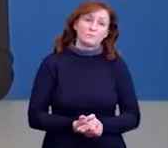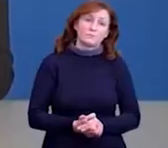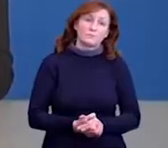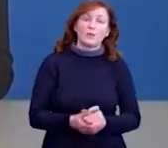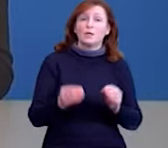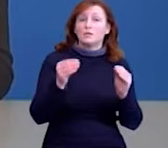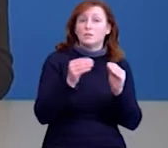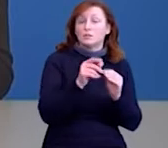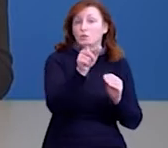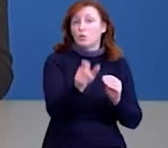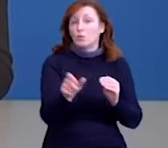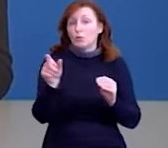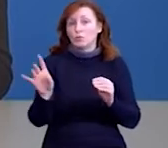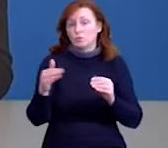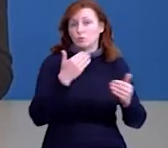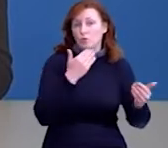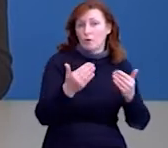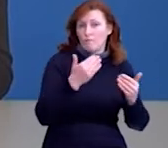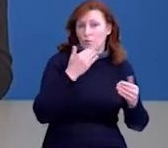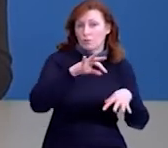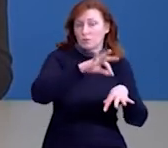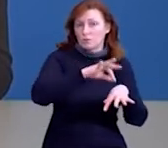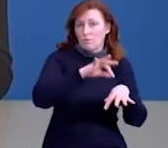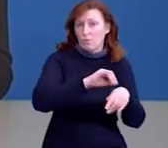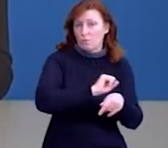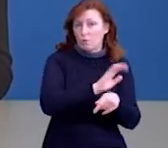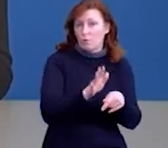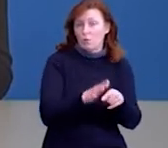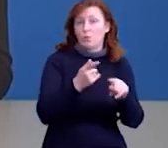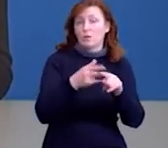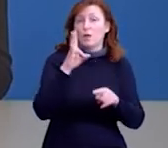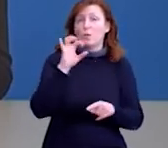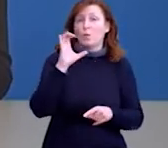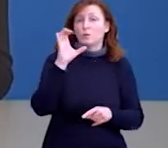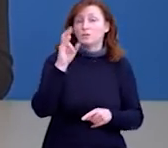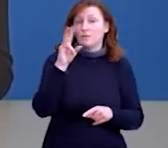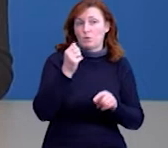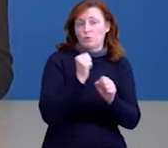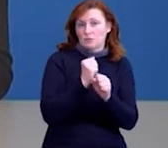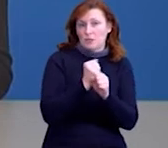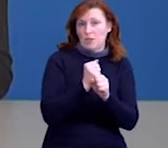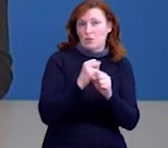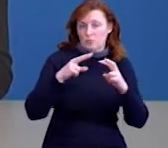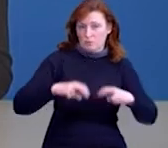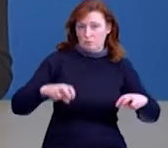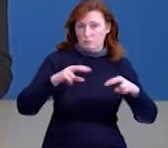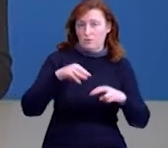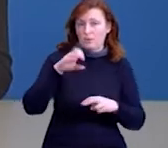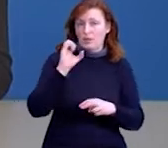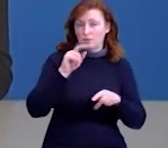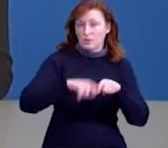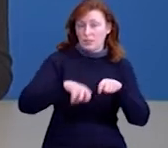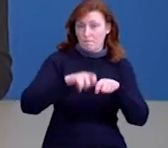Десятьом людям, що контактували із хворим на коронавірус чоловіком із Носівки, зроблять ПЛР-тести. Про це Суспільному розповіла